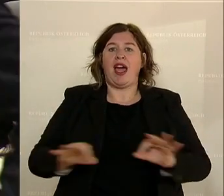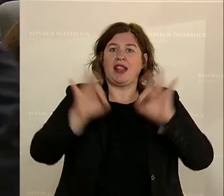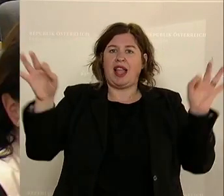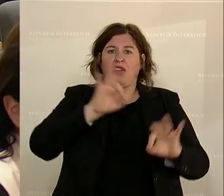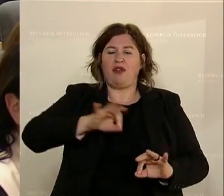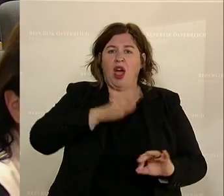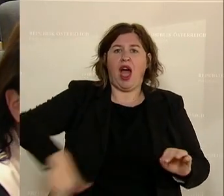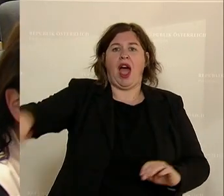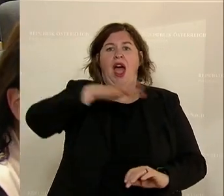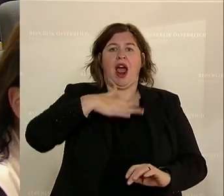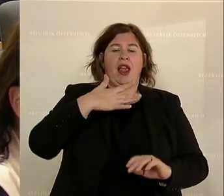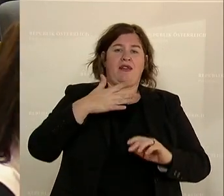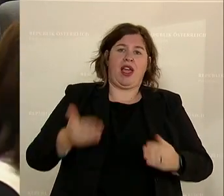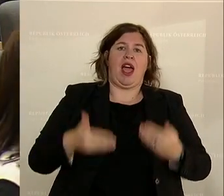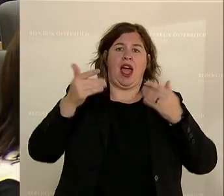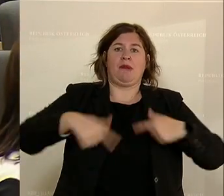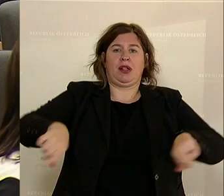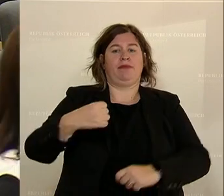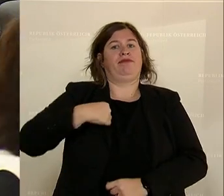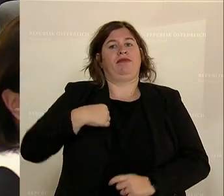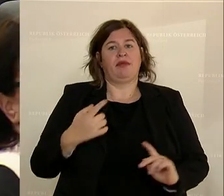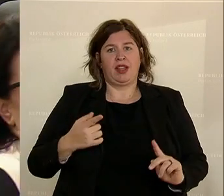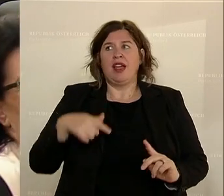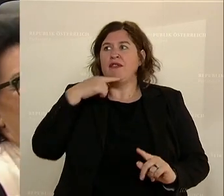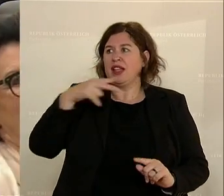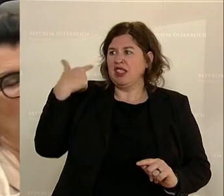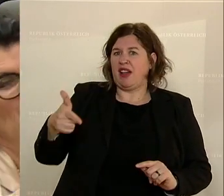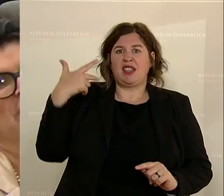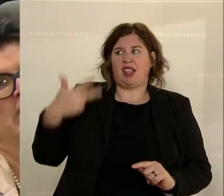Patrioten in Österreich, wenn da 20, 30, 40 von Ihnen weg sind.